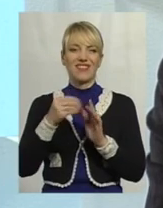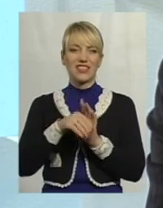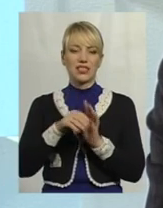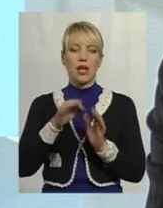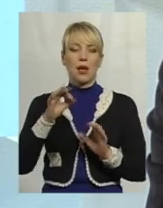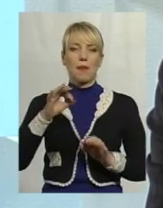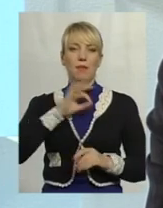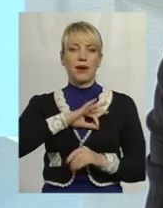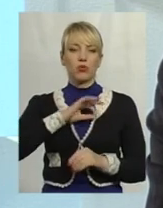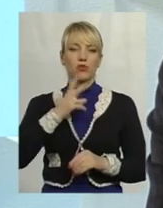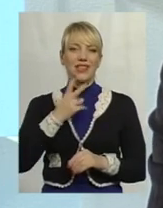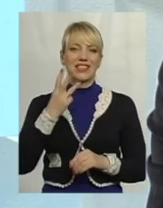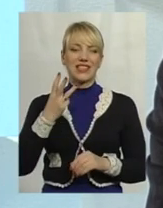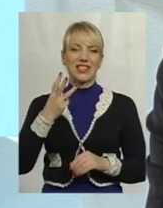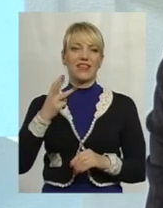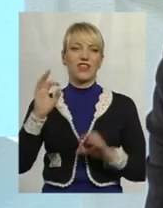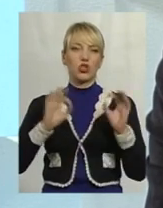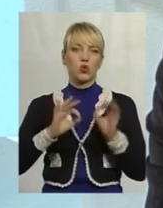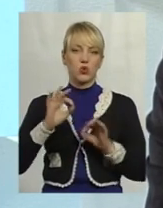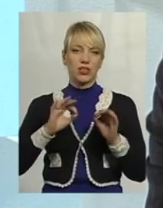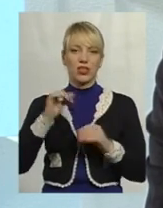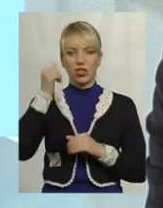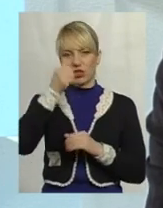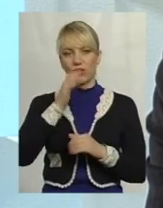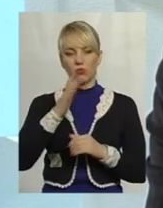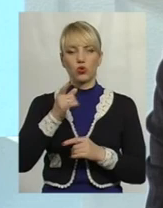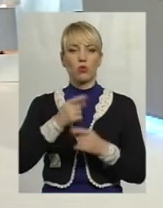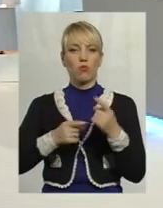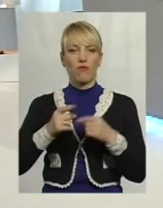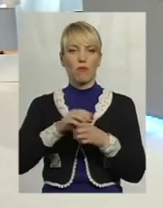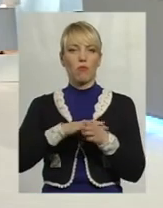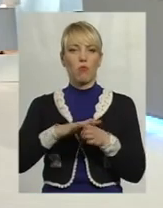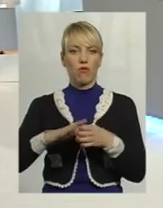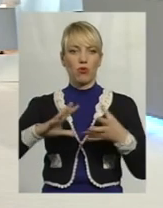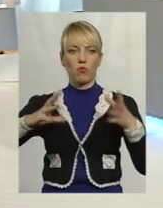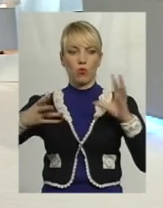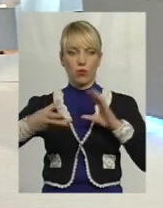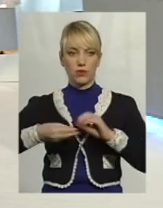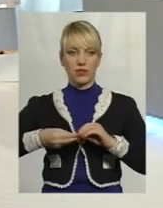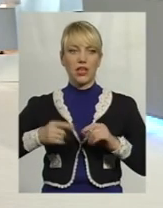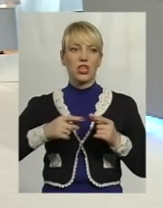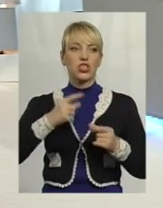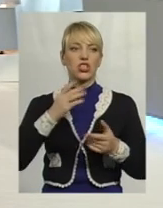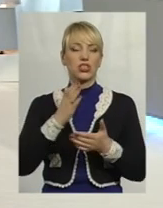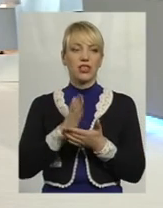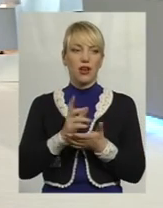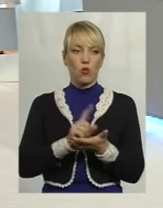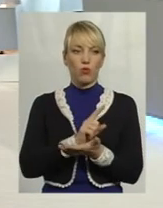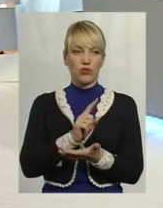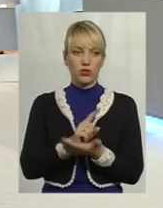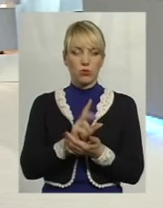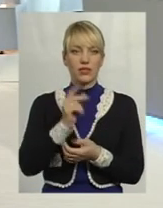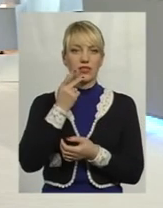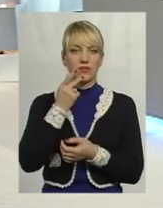23% річних, будуть повернуті в повному обсязі. Скажіть, будь ласка, а чи є обов'язковим, ну, за